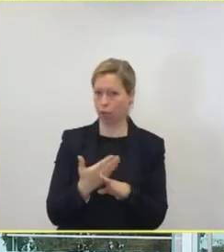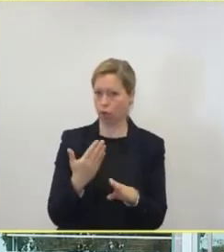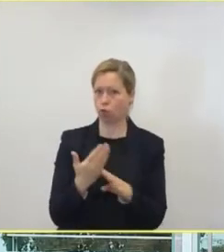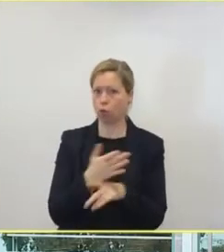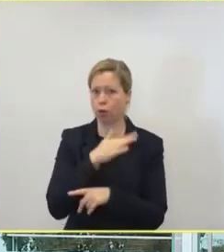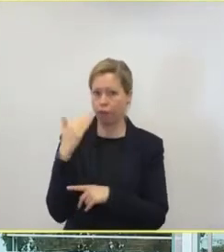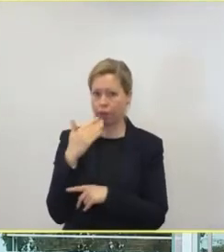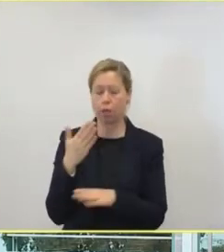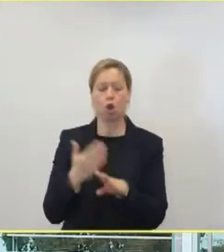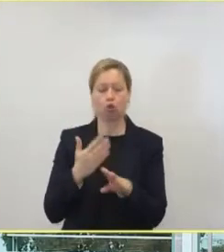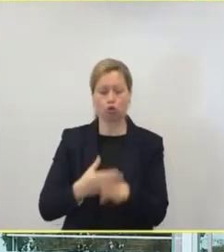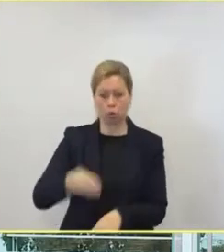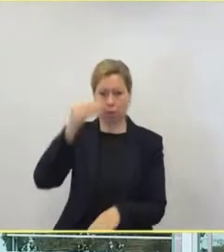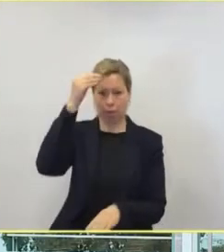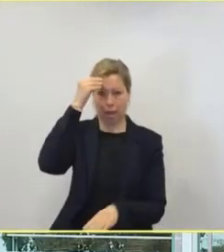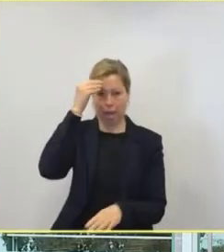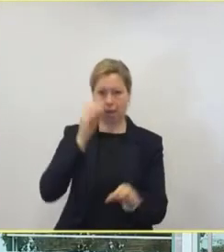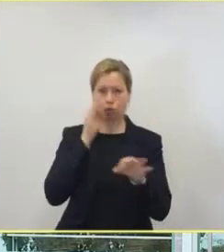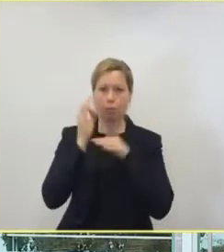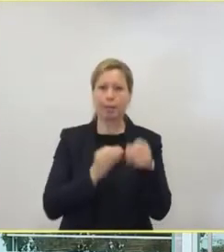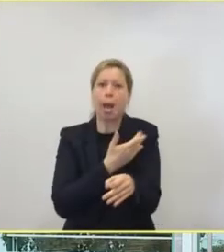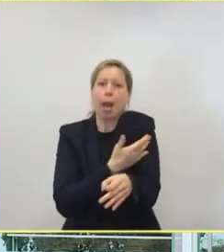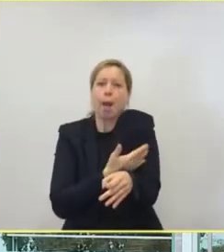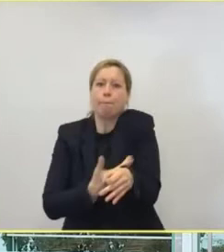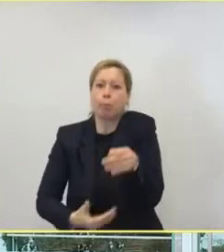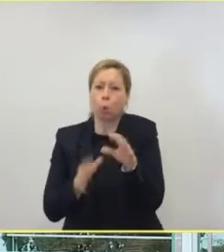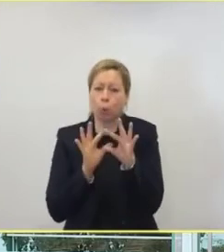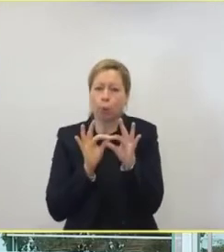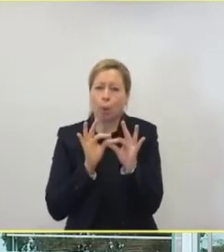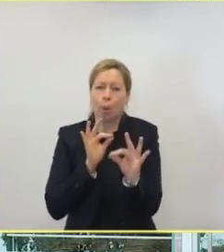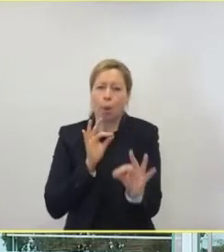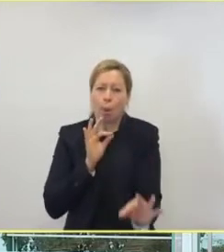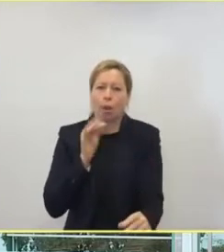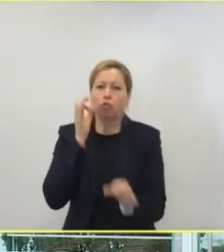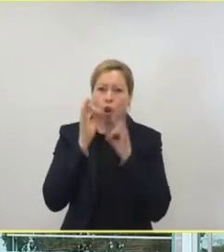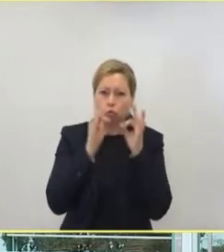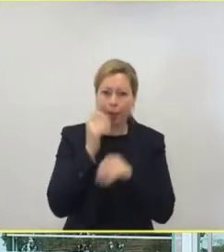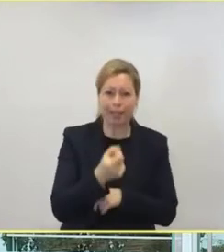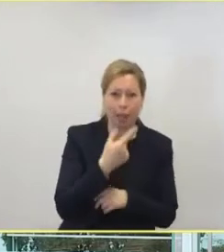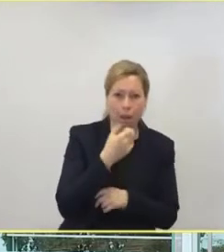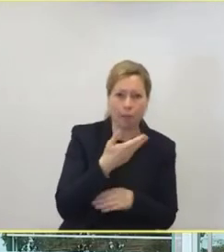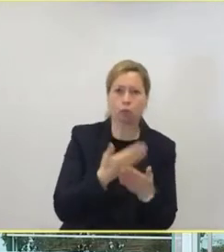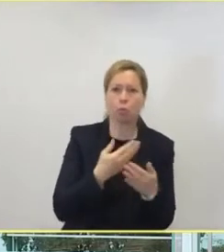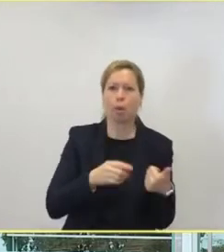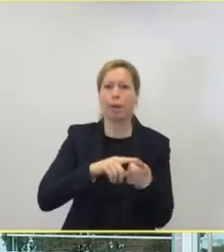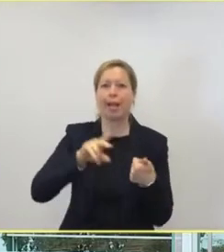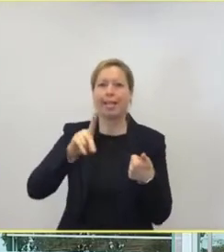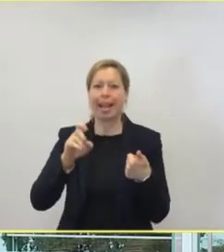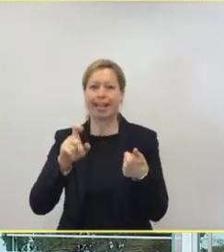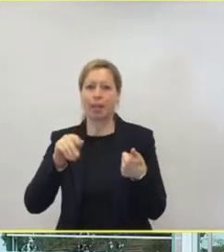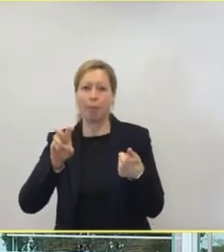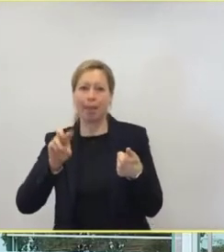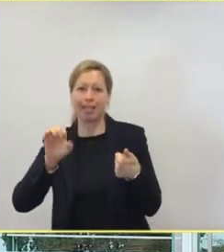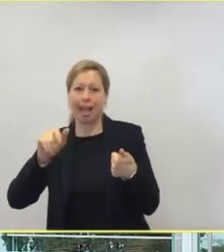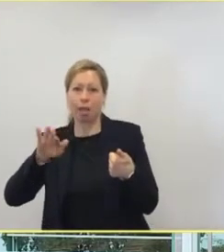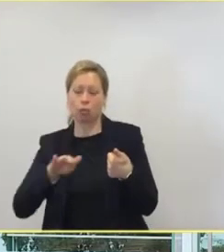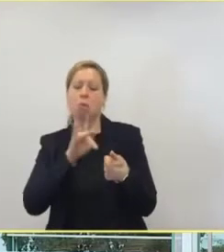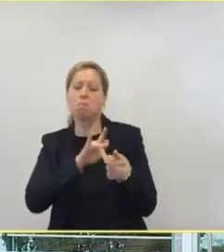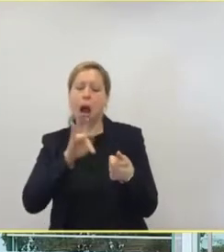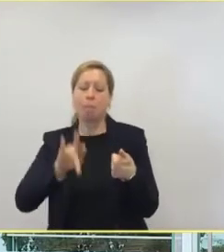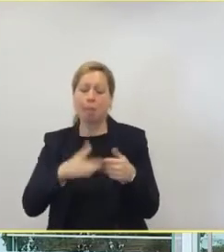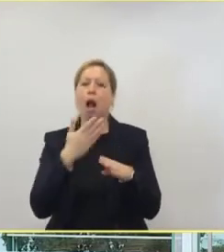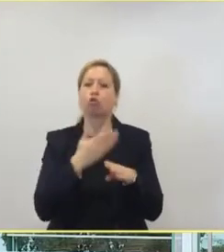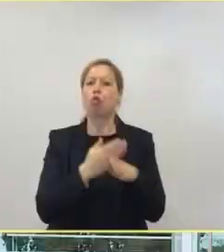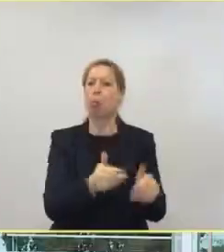Blutverdünnung, dass gewisse Substanzen auch wie das Remdesivir und Dexamethason in gewissen Fällen helfen können. Genaue